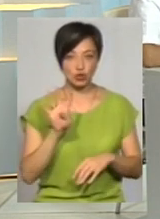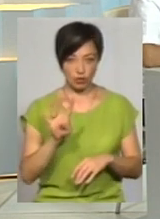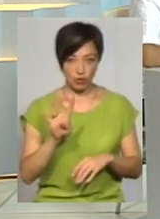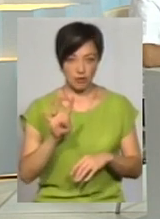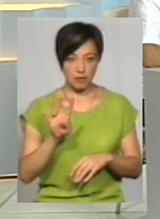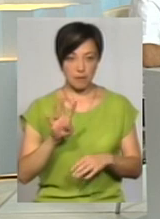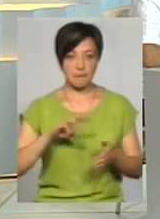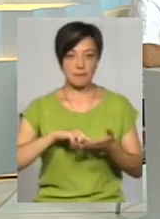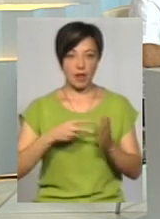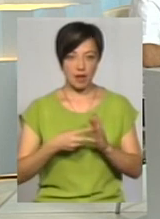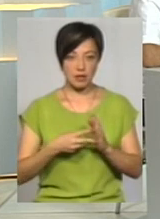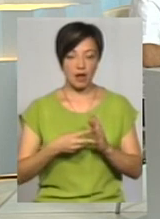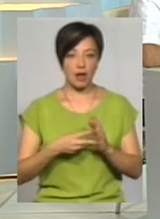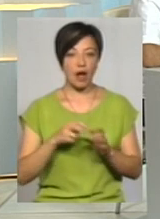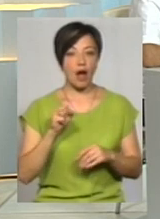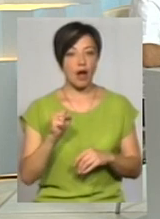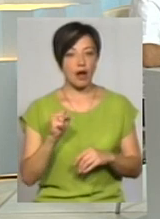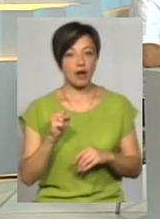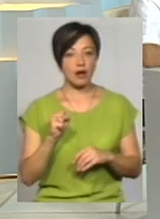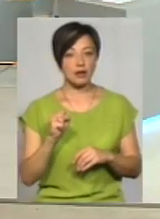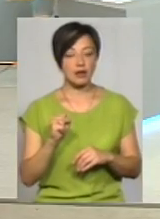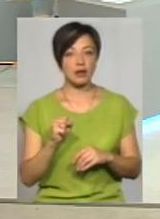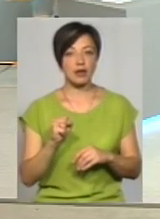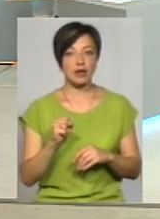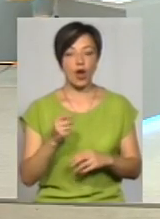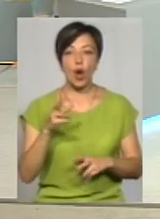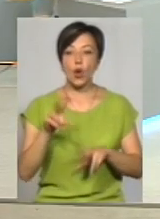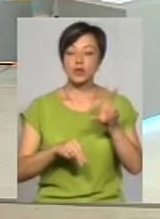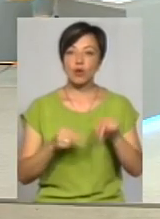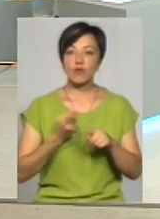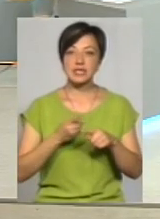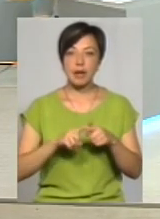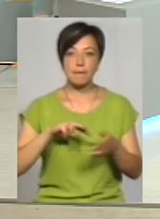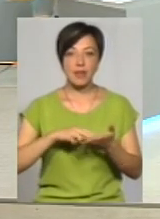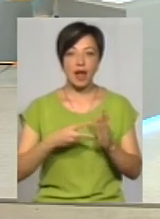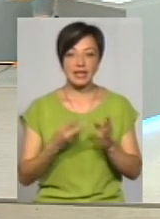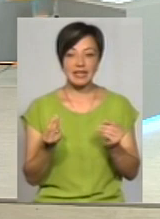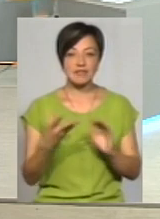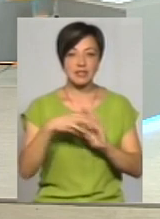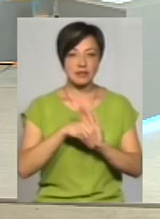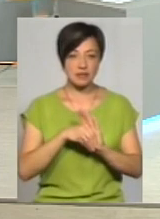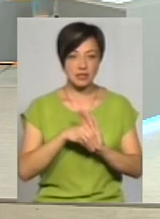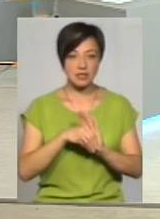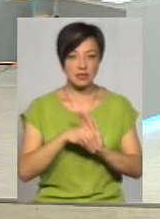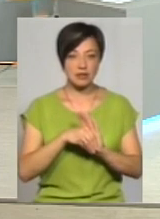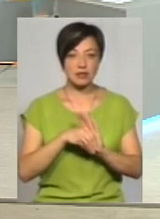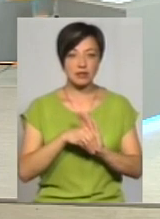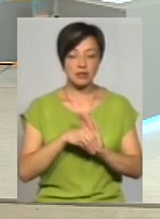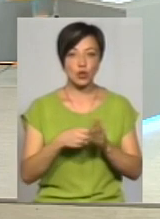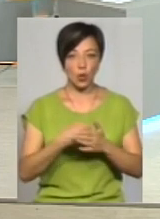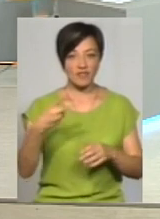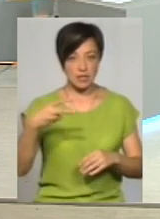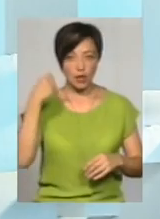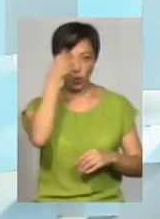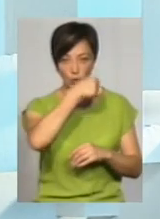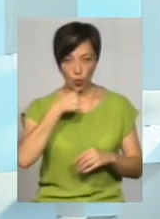перспективних планів, які вказані. А розрахований цей план інвестиційний до 2020